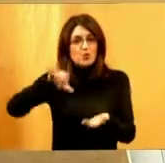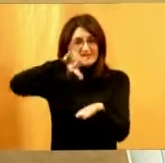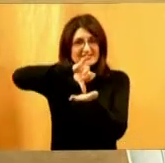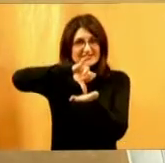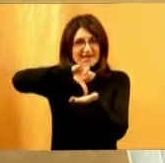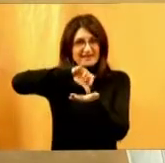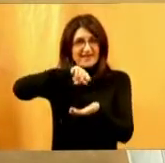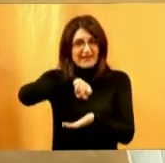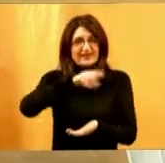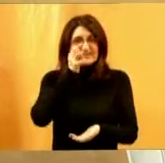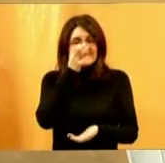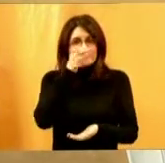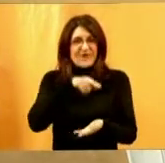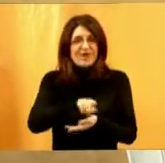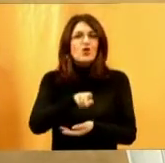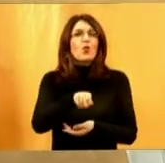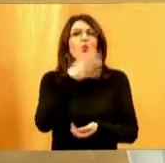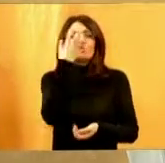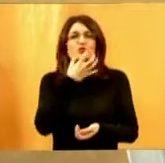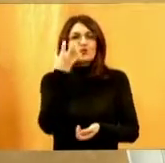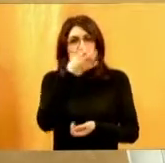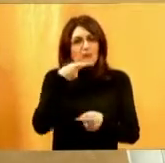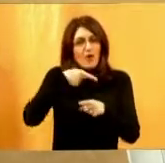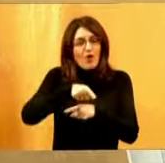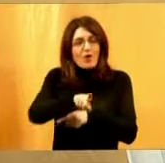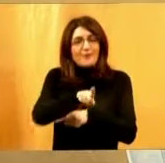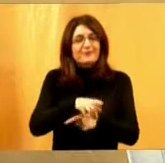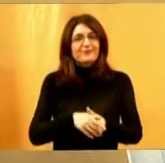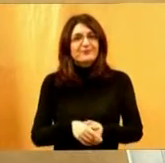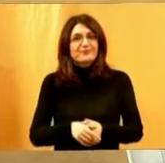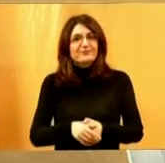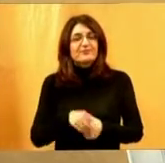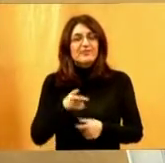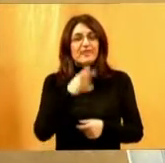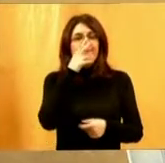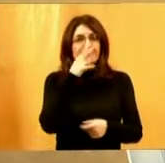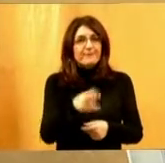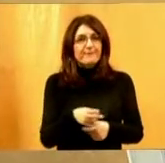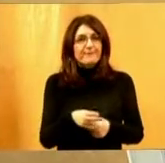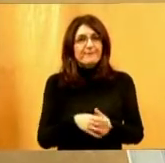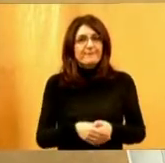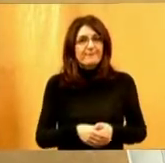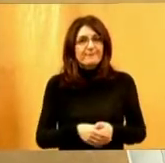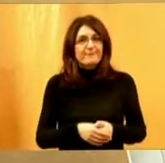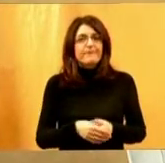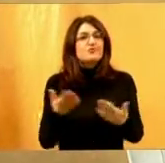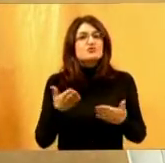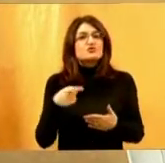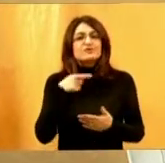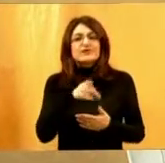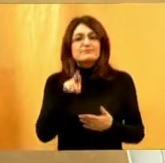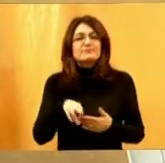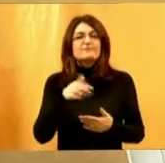Cvjetnom, znači na toplome, da pogledamo malo sve to što im se